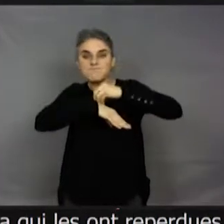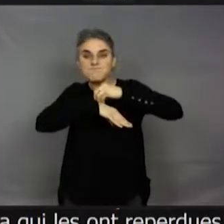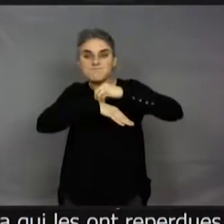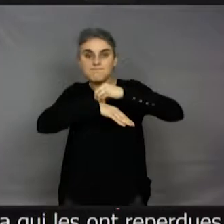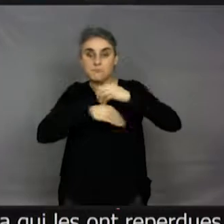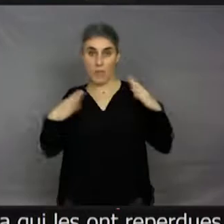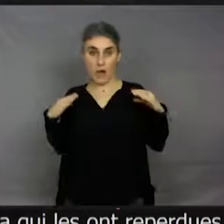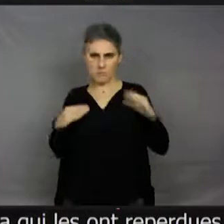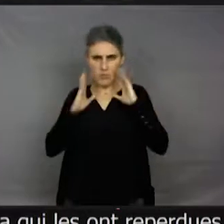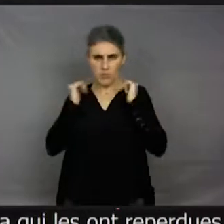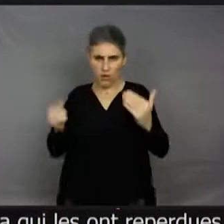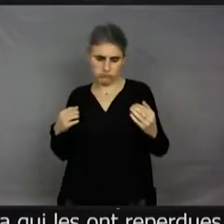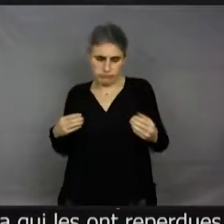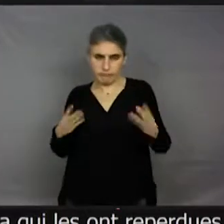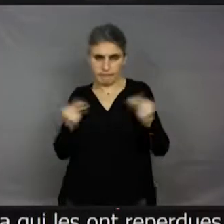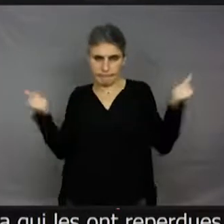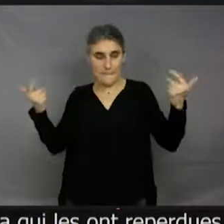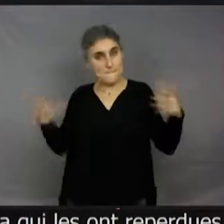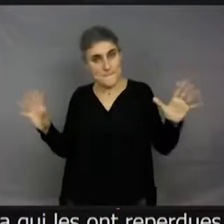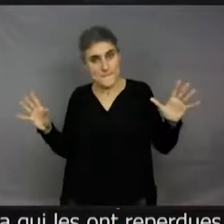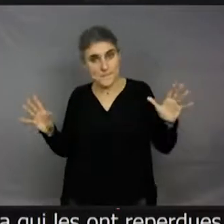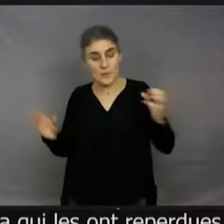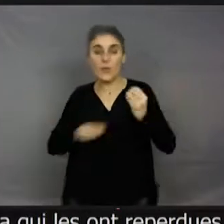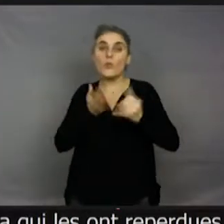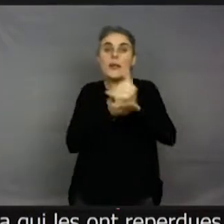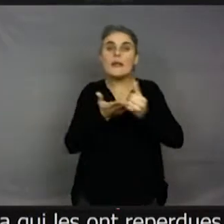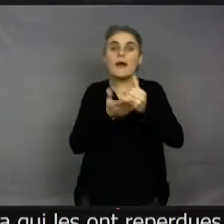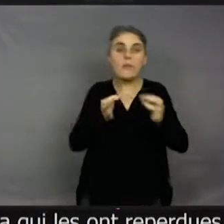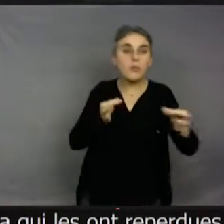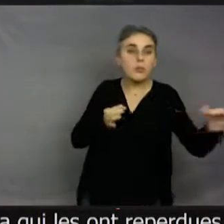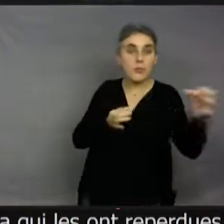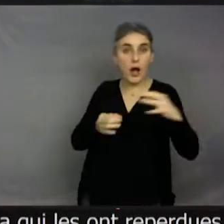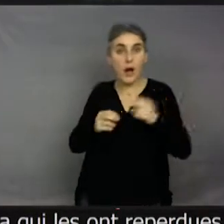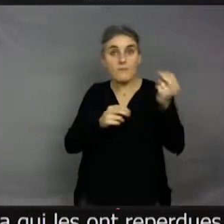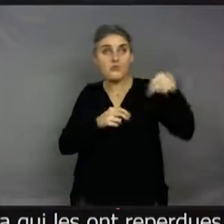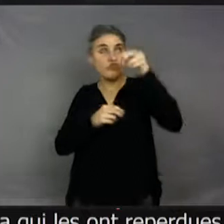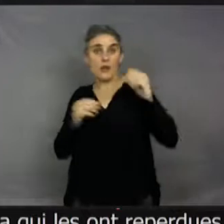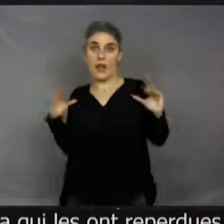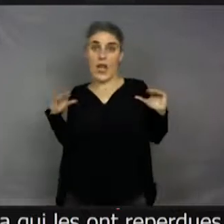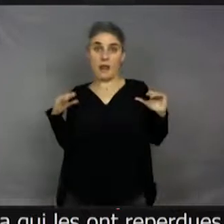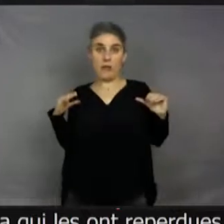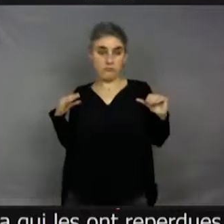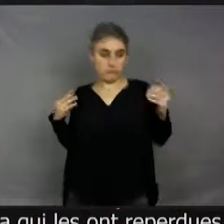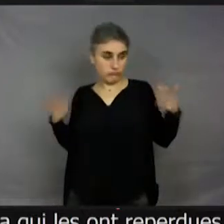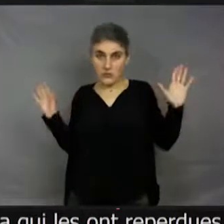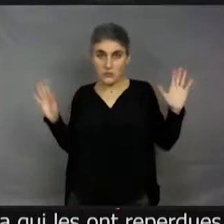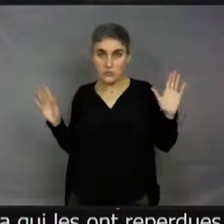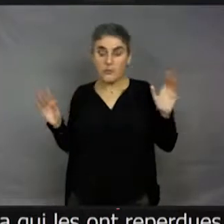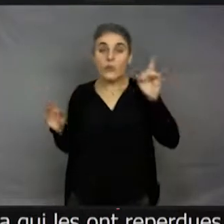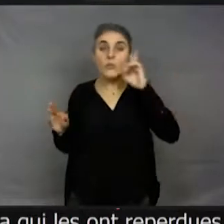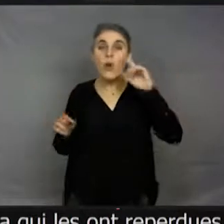Du coup, les ailes sont parties. Mais il y a aussi sur certaines îles des mouches qui n'ont plus d'ailes parce que, du coup, voler avec les vents dominants, c'est